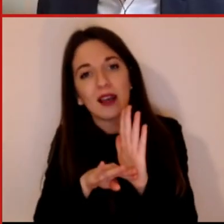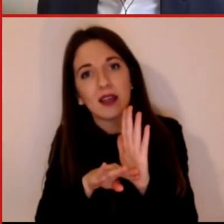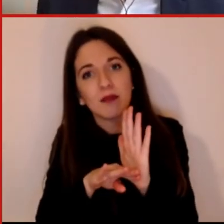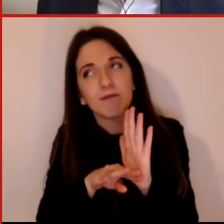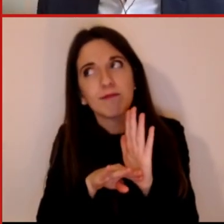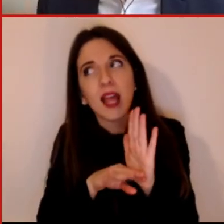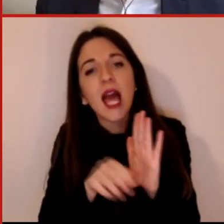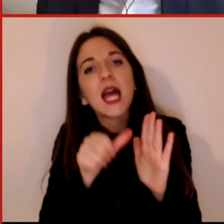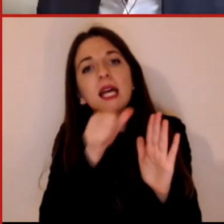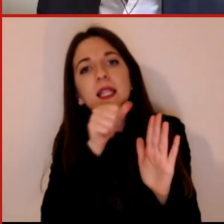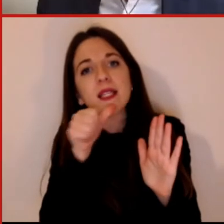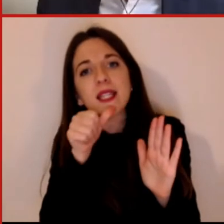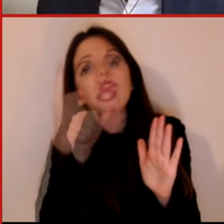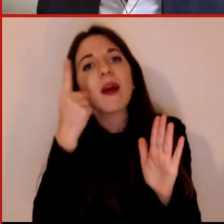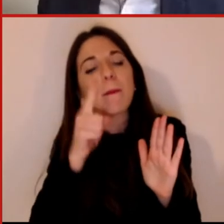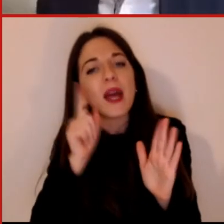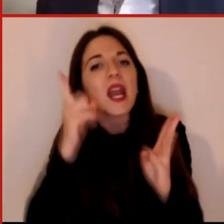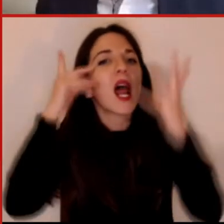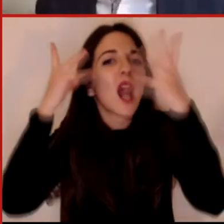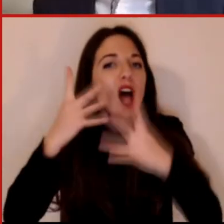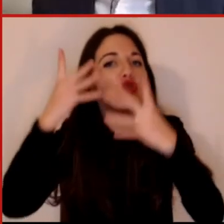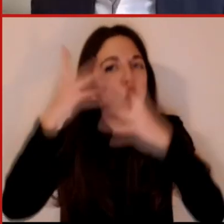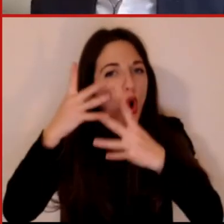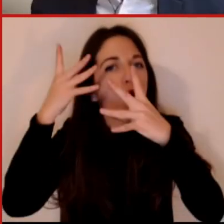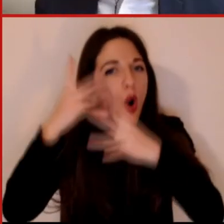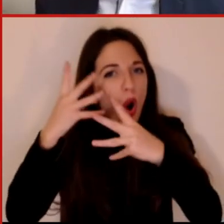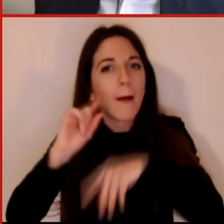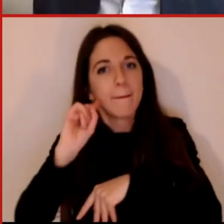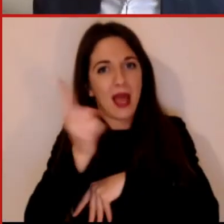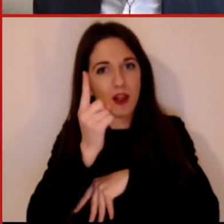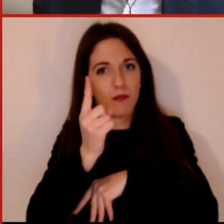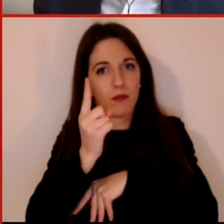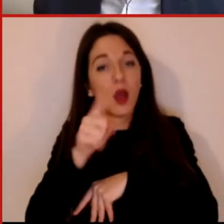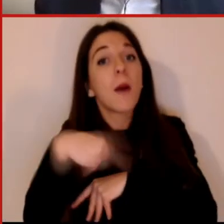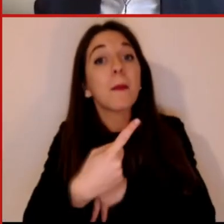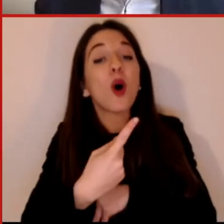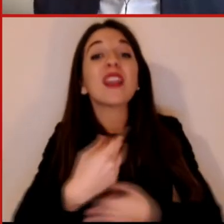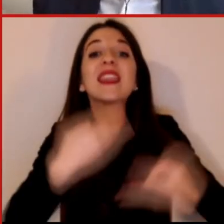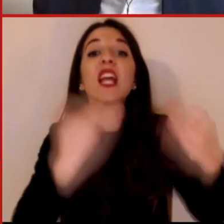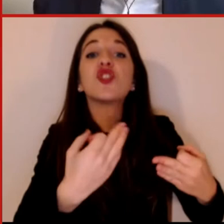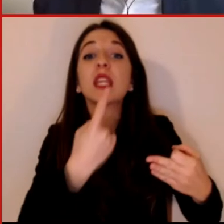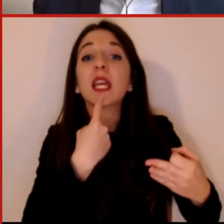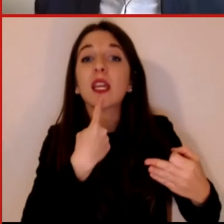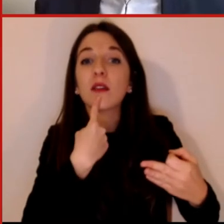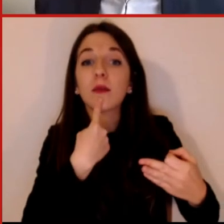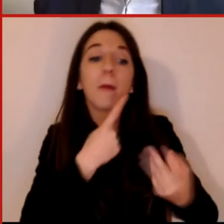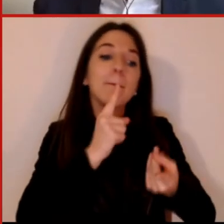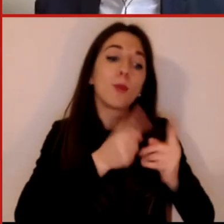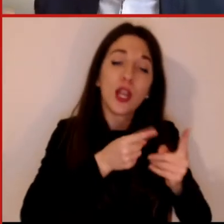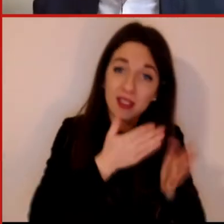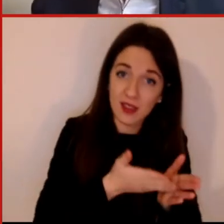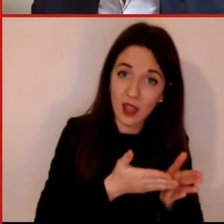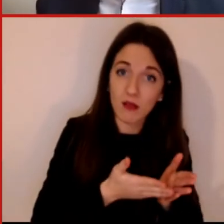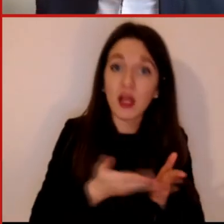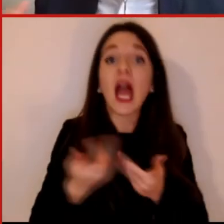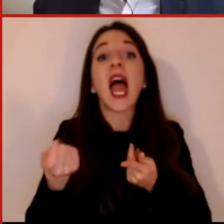sono le decisioni dei decisori, sono qualche cosa che poi spetta alla politica, spetta all'economia nel senso che sono basate sul trade off,